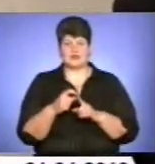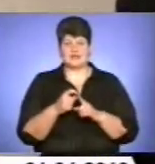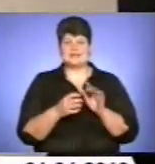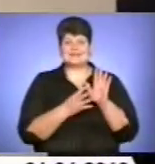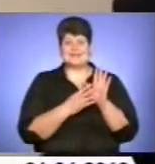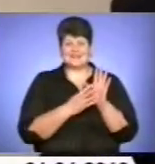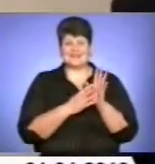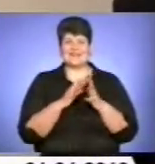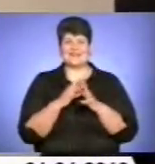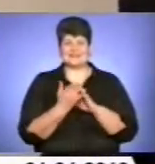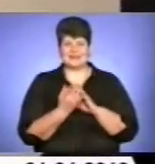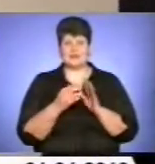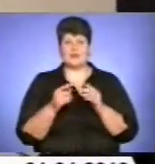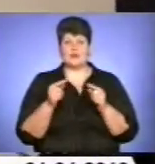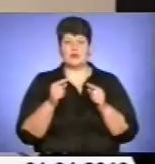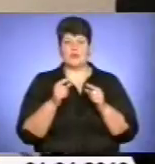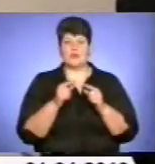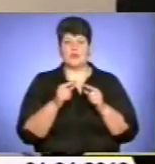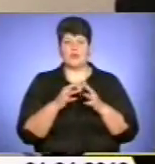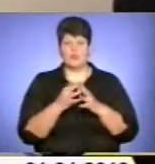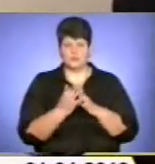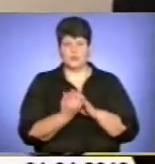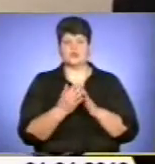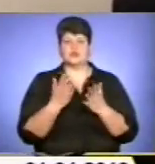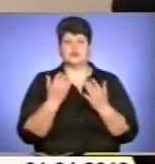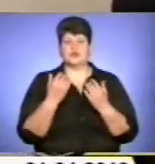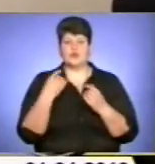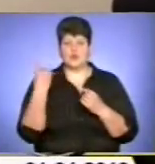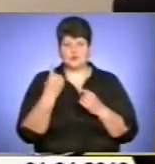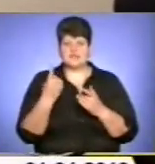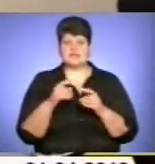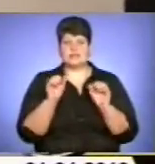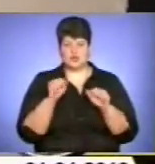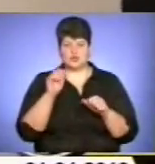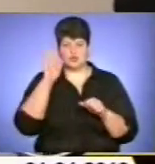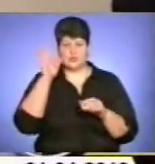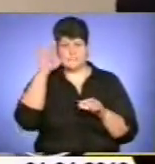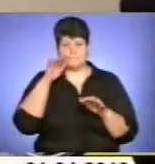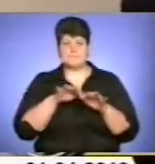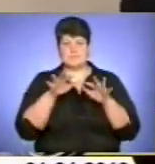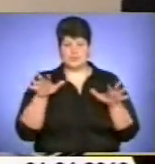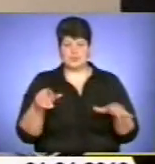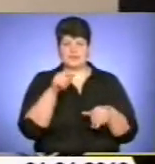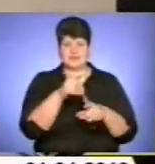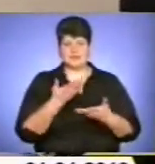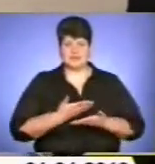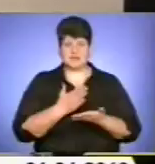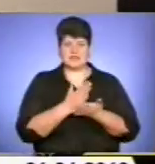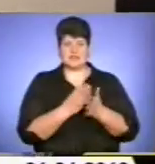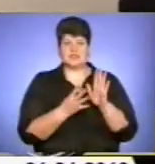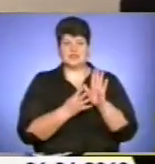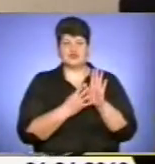населених пунктах області, де можливе підтоплення, це порядка, там проживає 4700 чоловік,